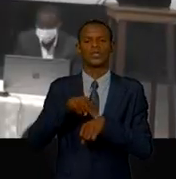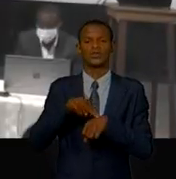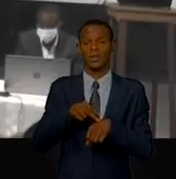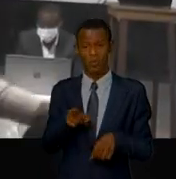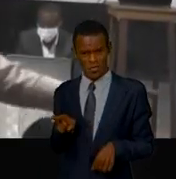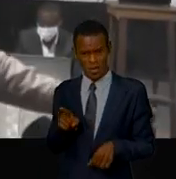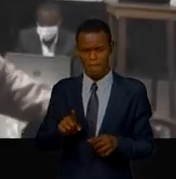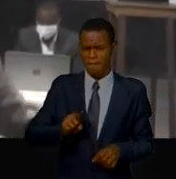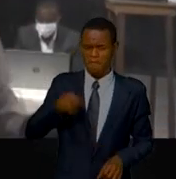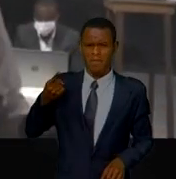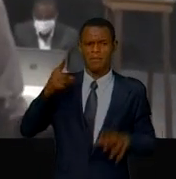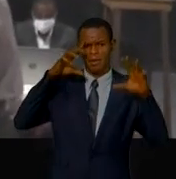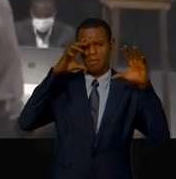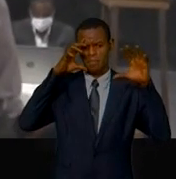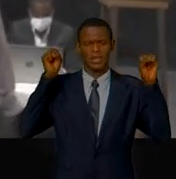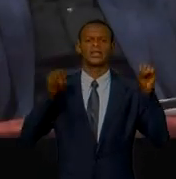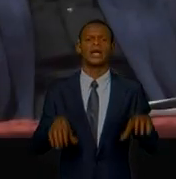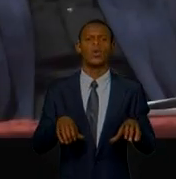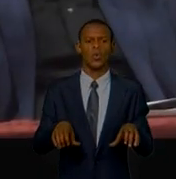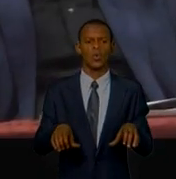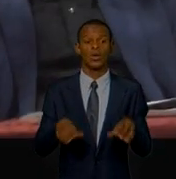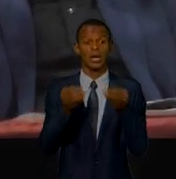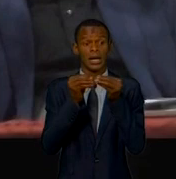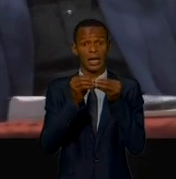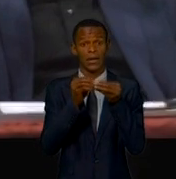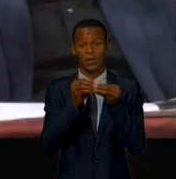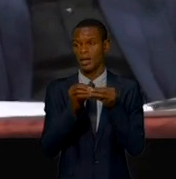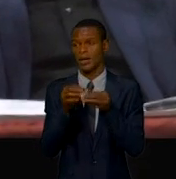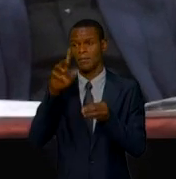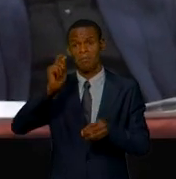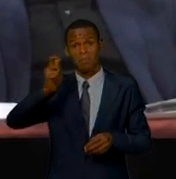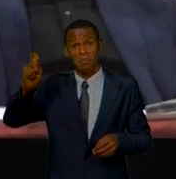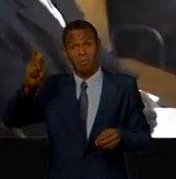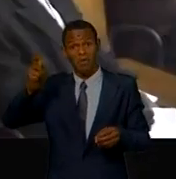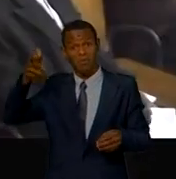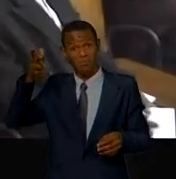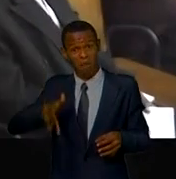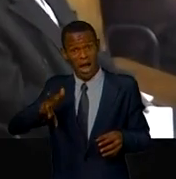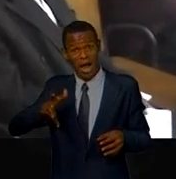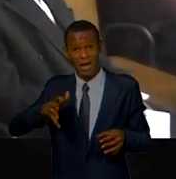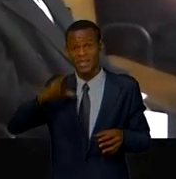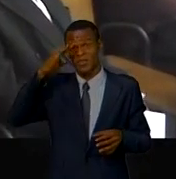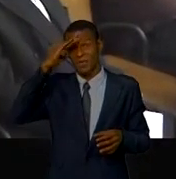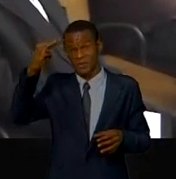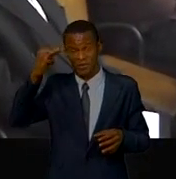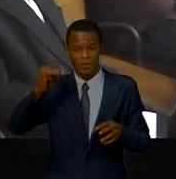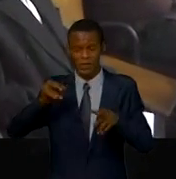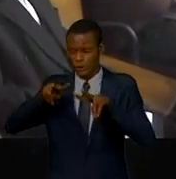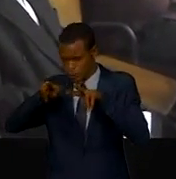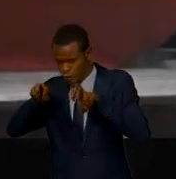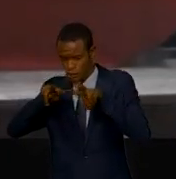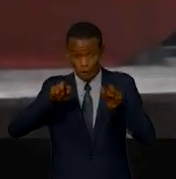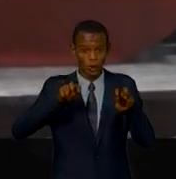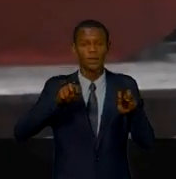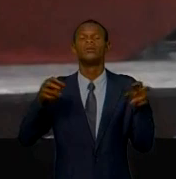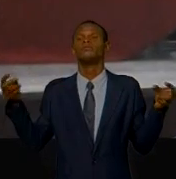démocratique du Congo a regroupé d'éminents professeurs d'université et chercheurs indépendants qui ont cogité sur les valeurs